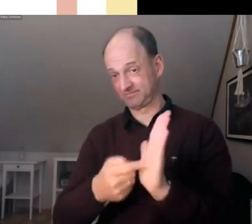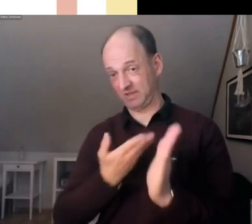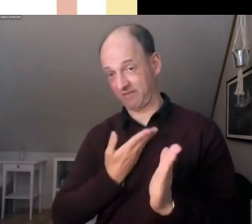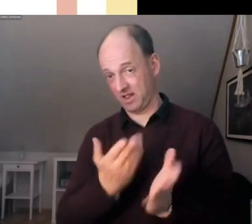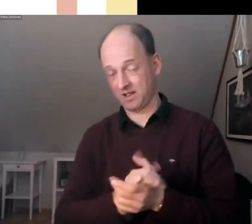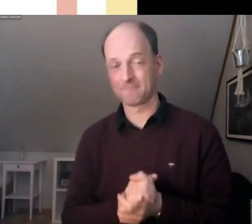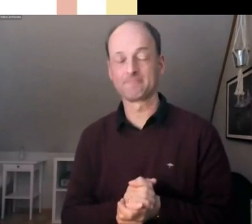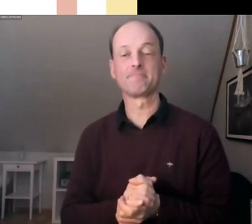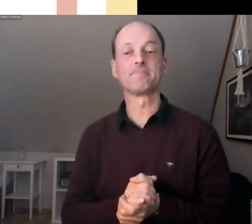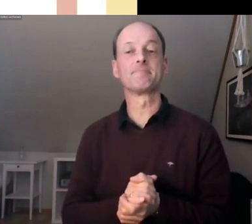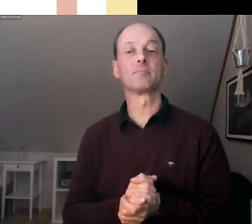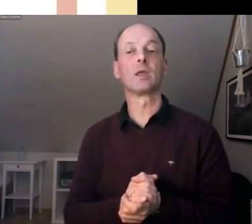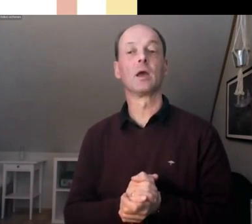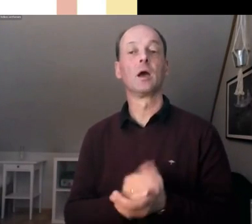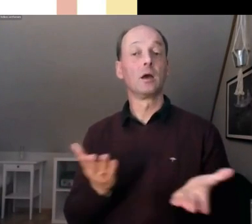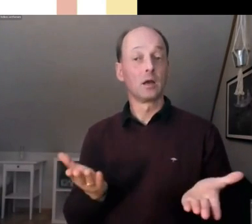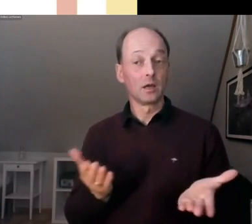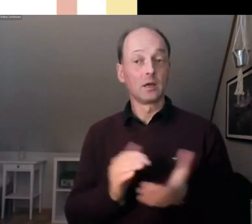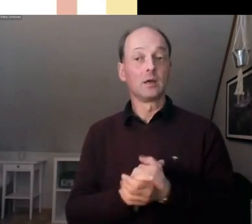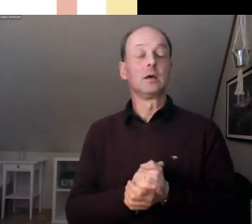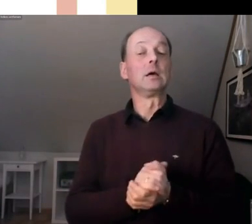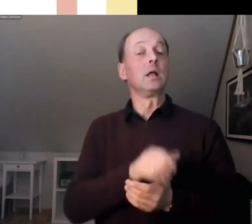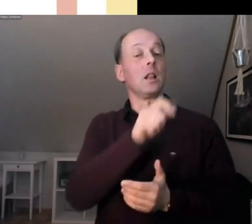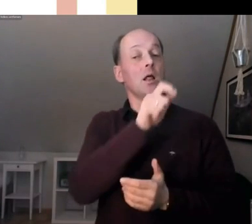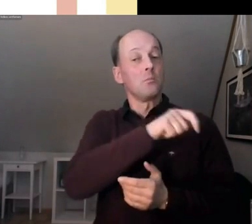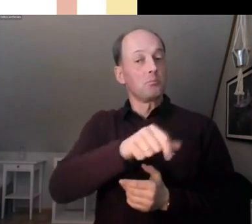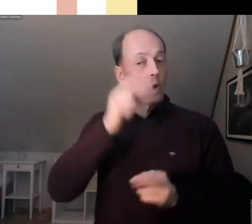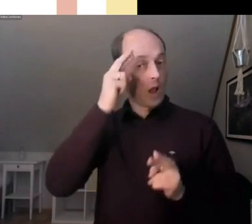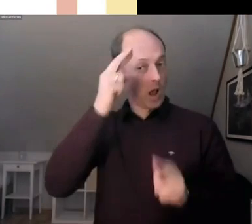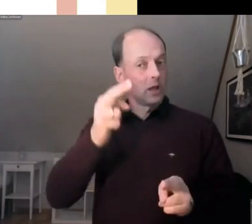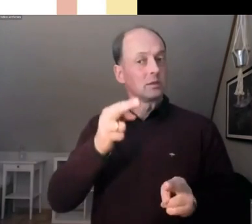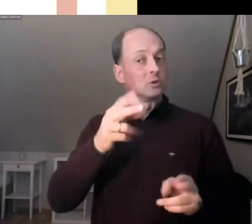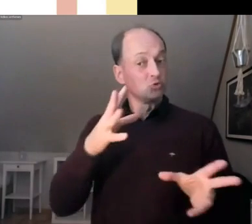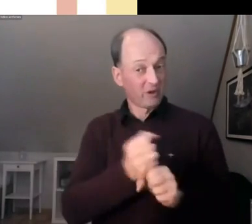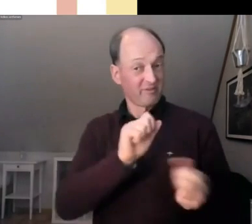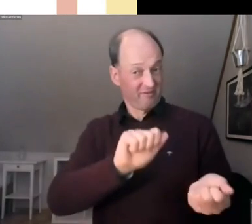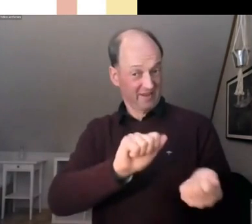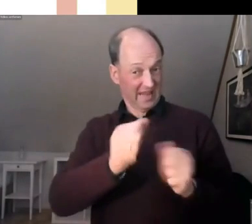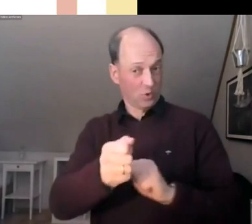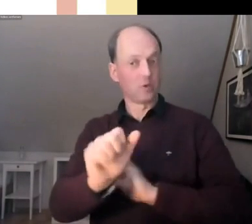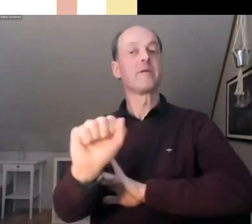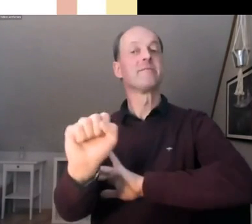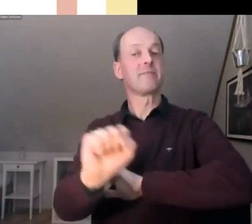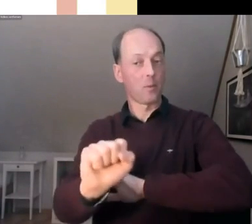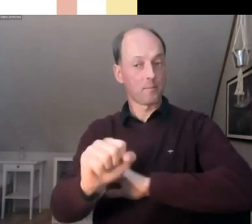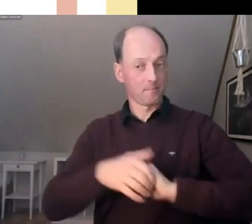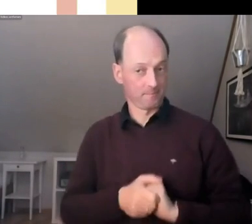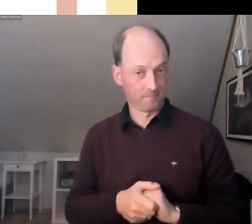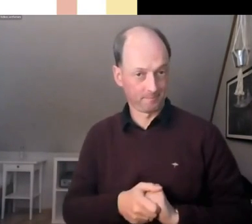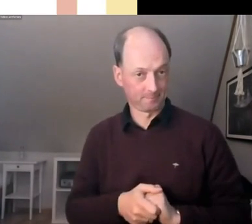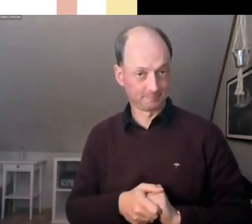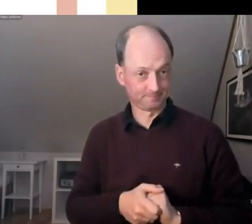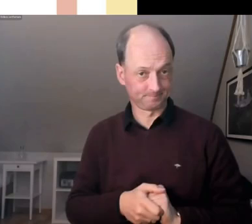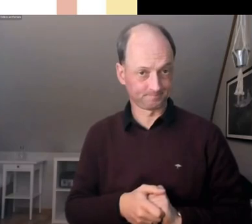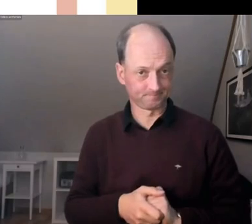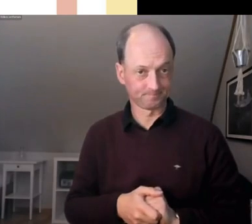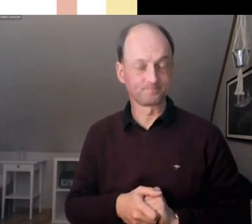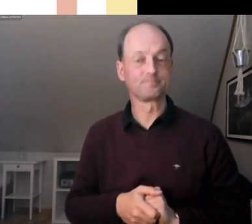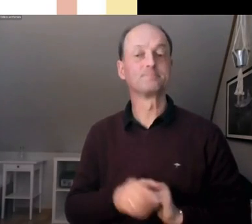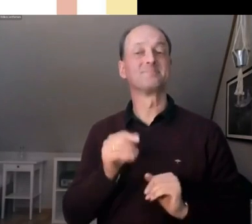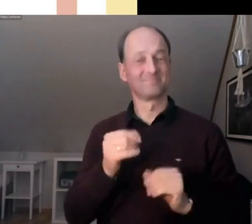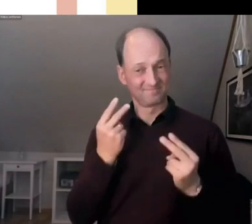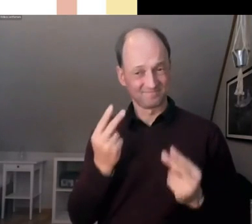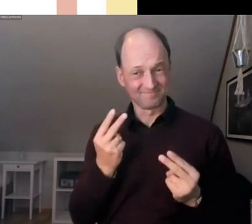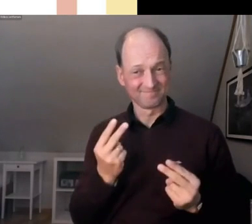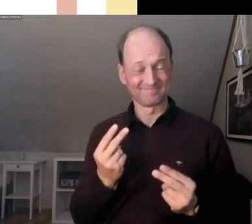Genau, warum können BürgerInnenräte Veränderungen bringen? Zum einen nochmal ganz wichtig, die Forderung hört auf die